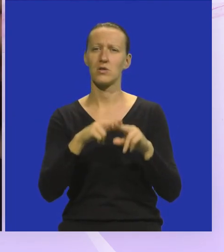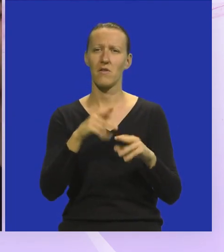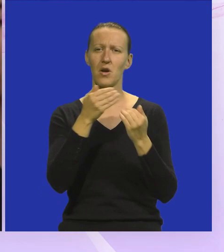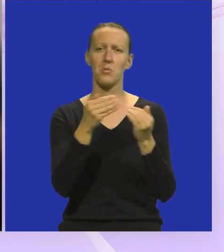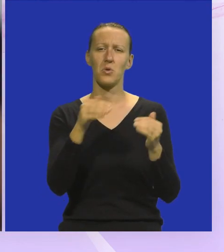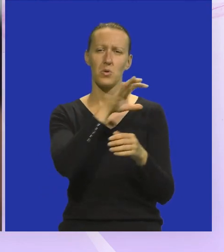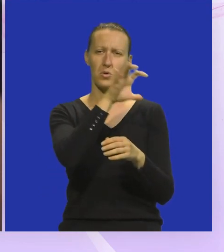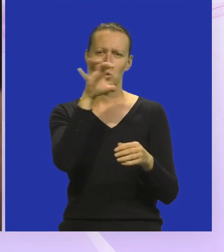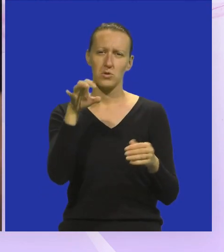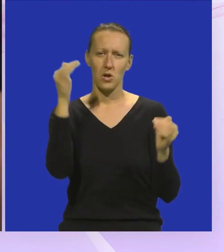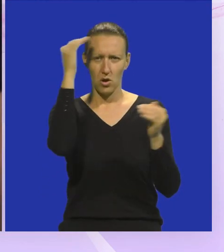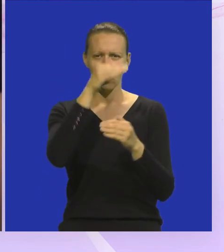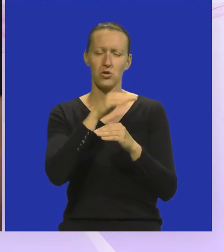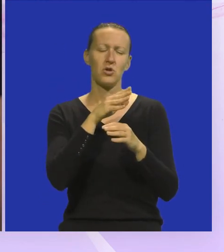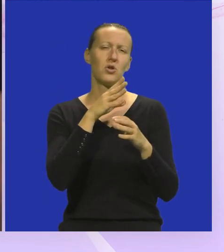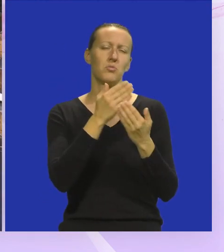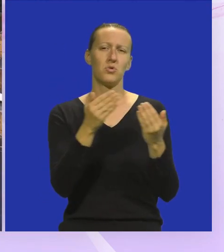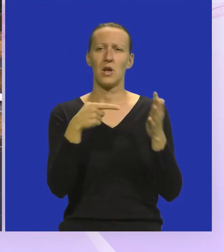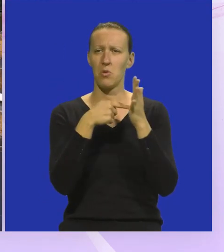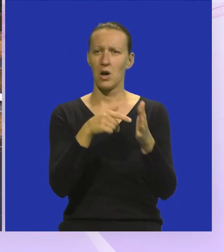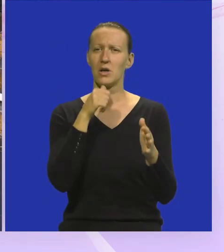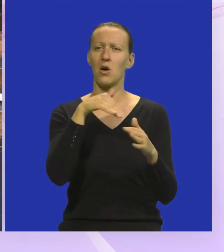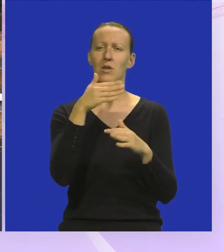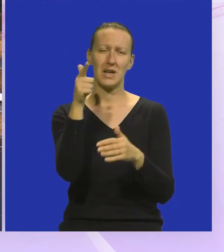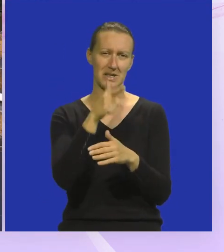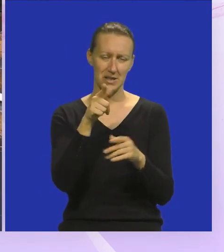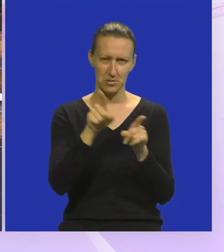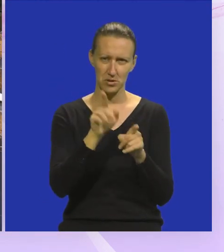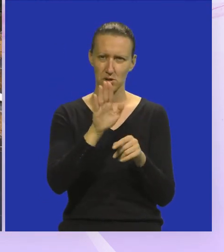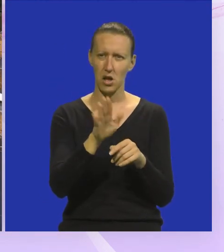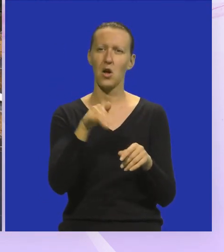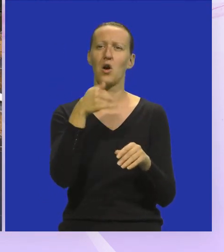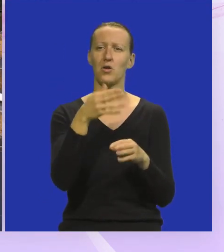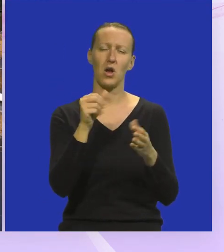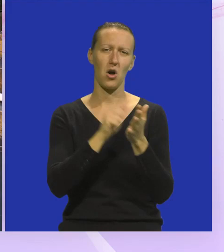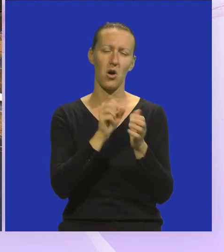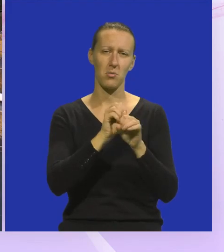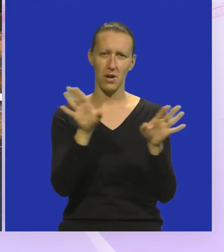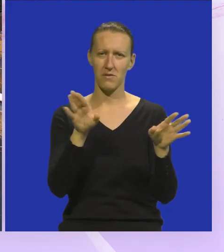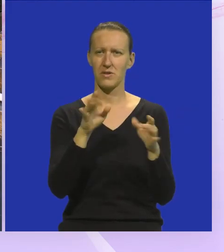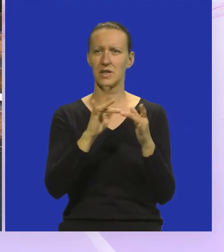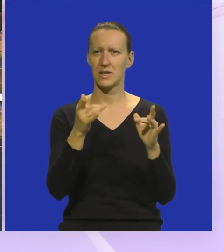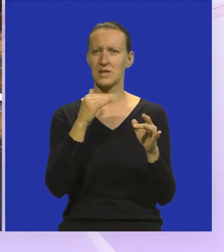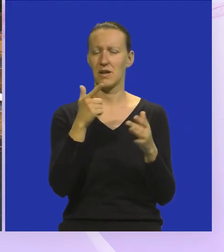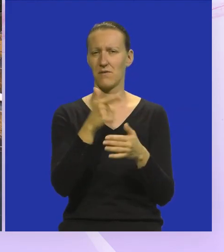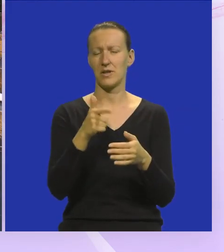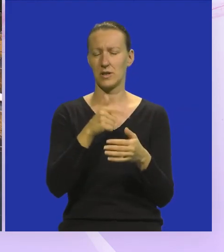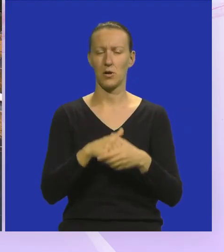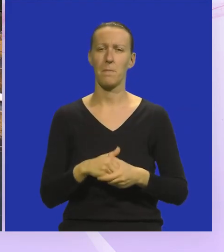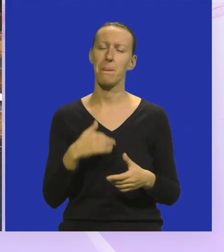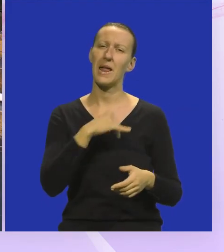noći muzeja A zatim smo je i snimili I onda smo je objavili na YouTube booth s prigodnim videom